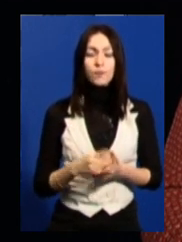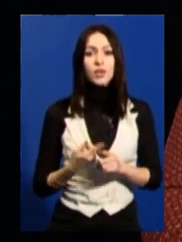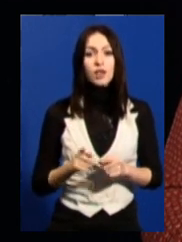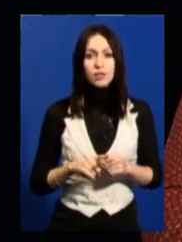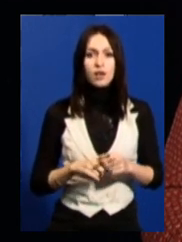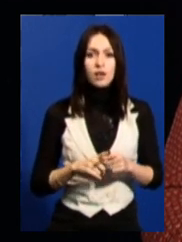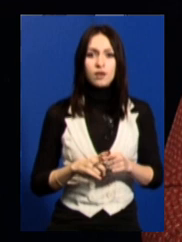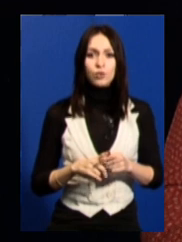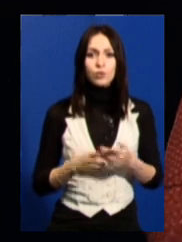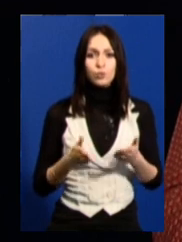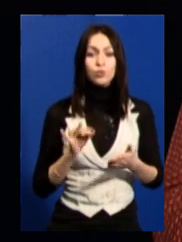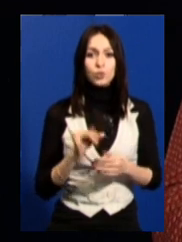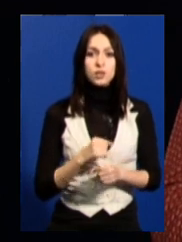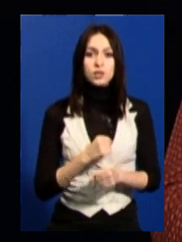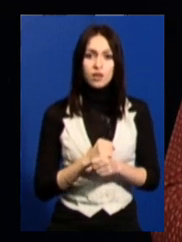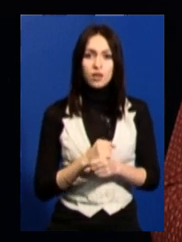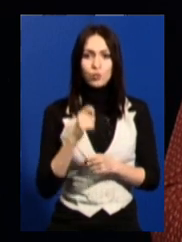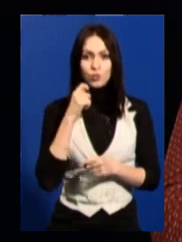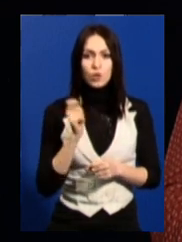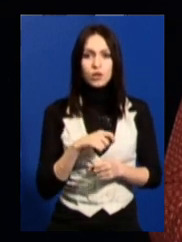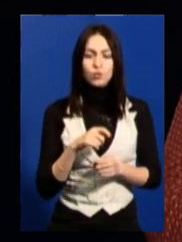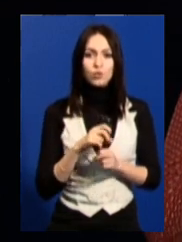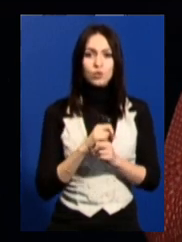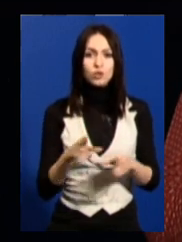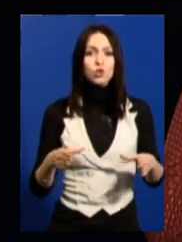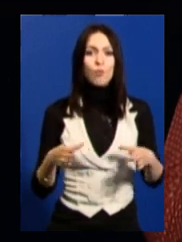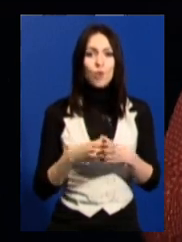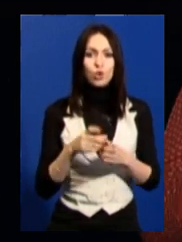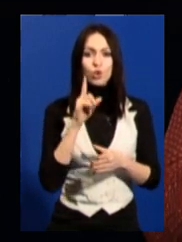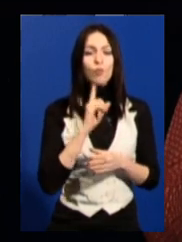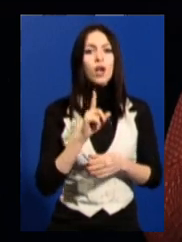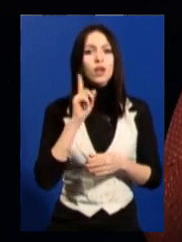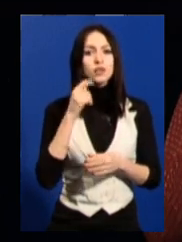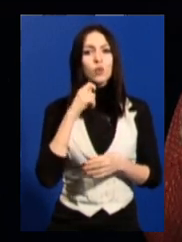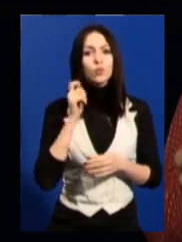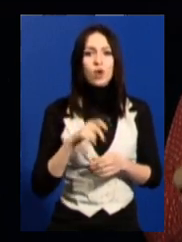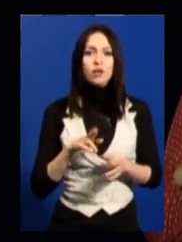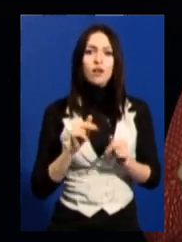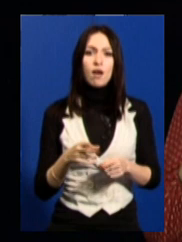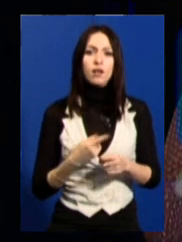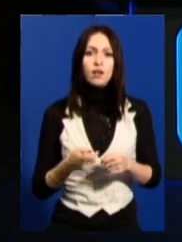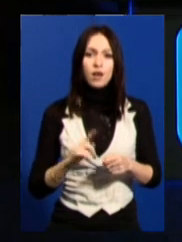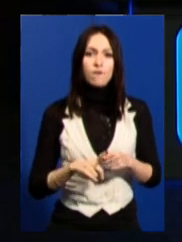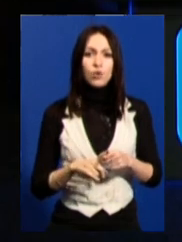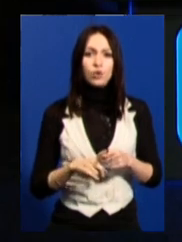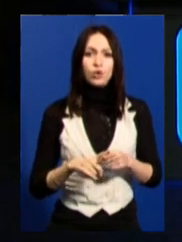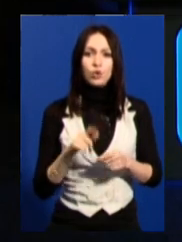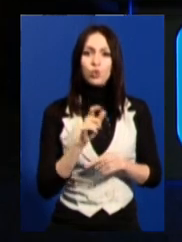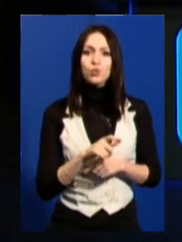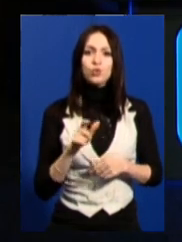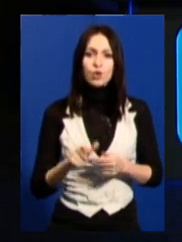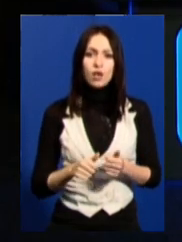робили б Україну Соборною. Поки ідея України як таких людей